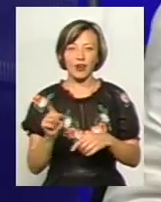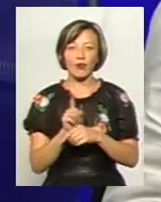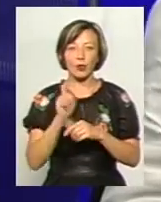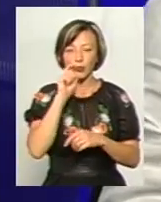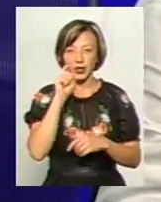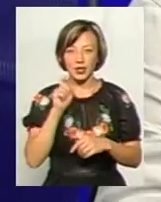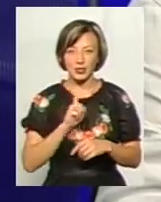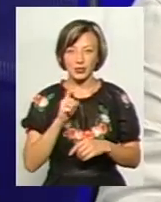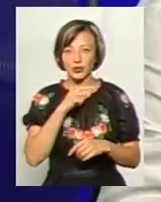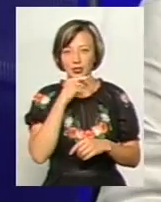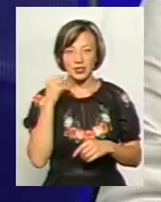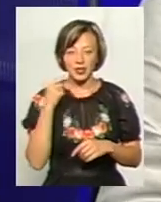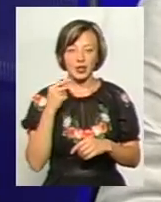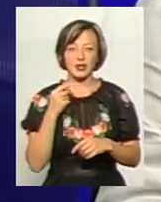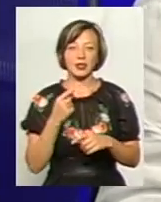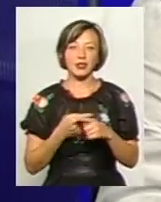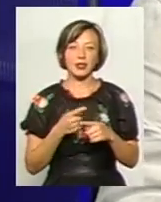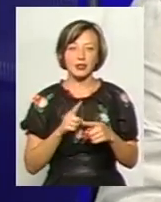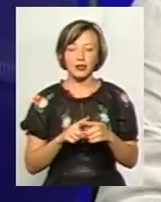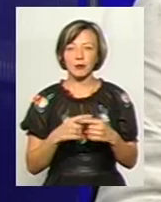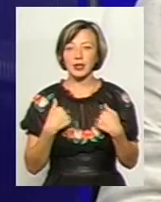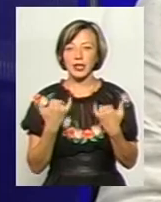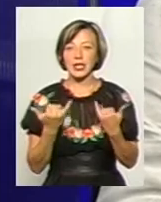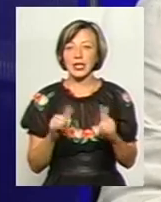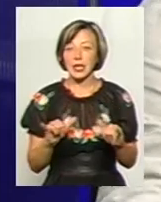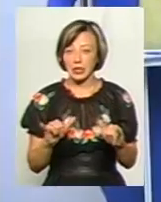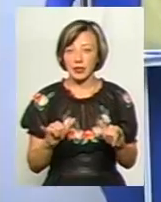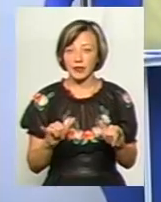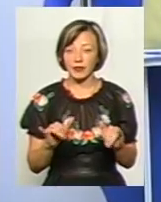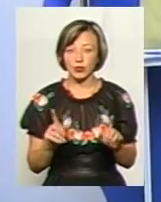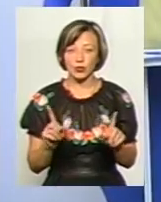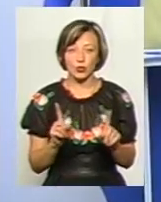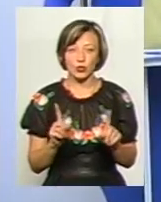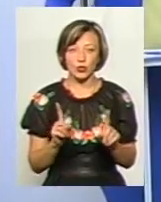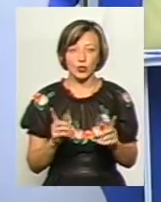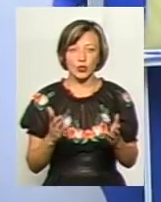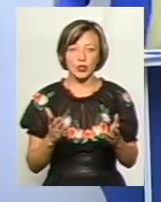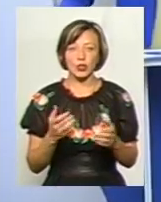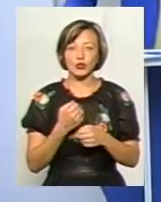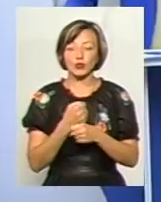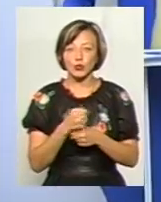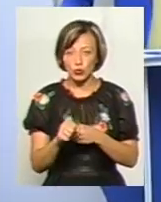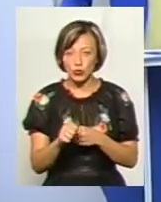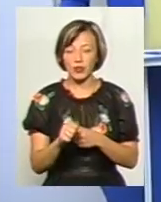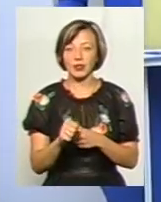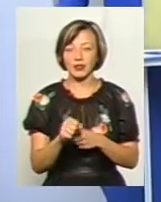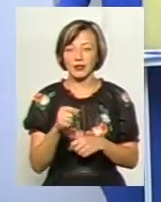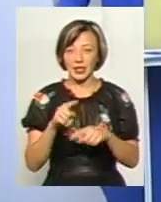української, російської. Тобто мені навіть дуже дивно те, що ми на державному рівні повинні змушуватися грошей.